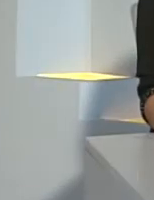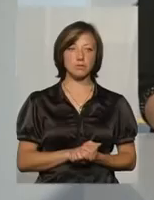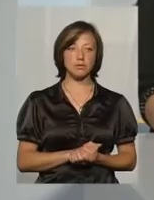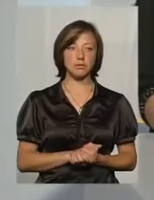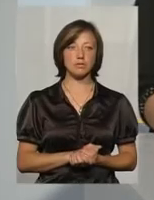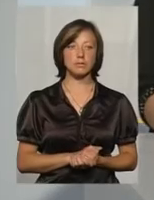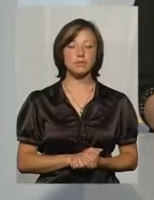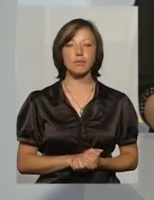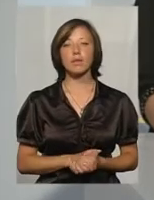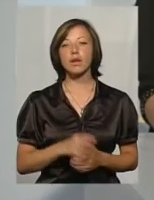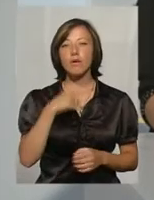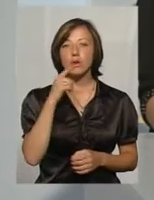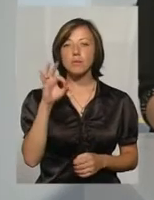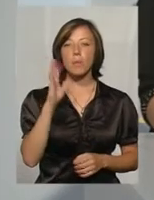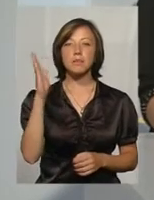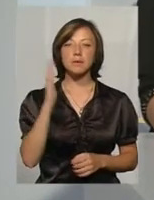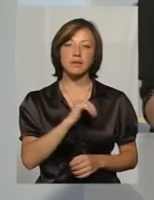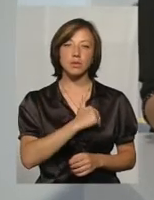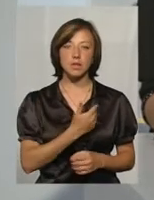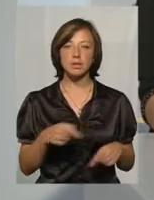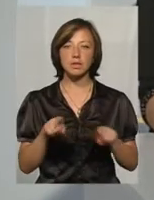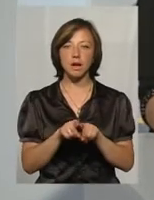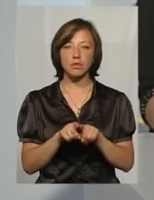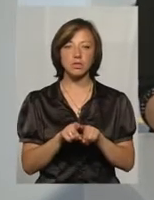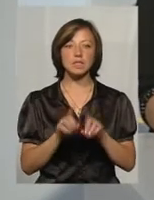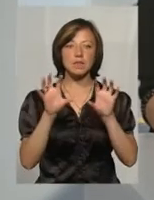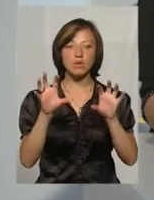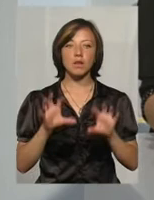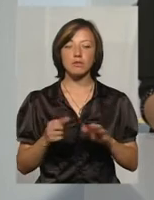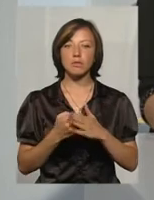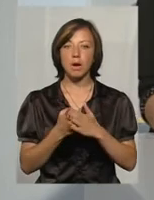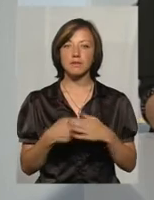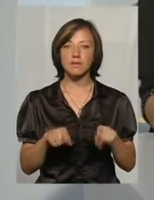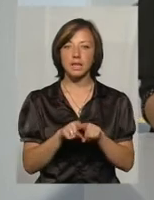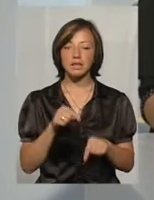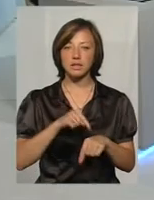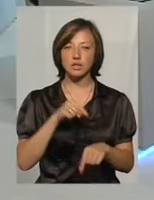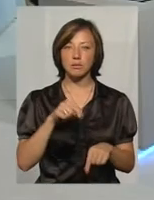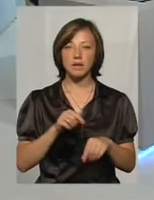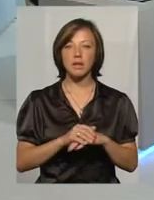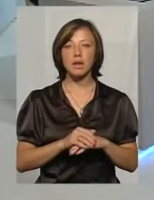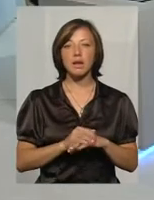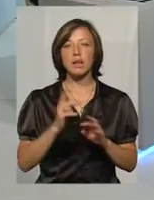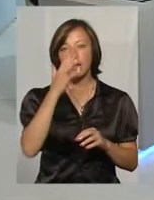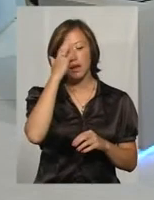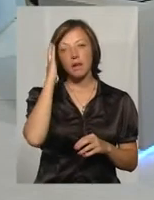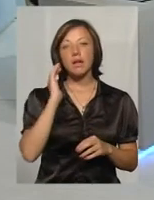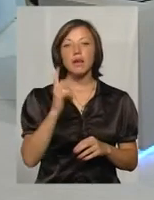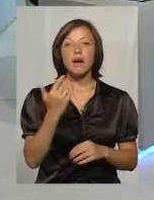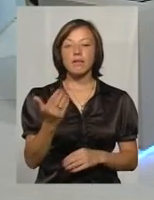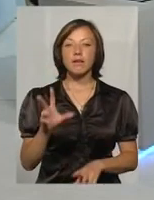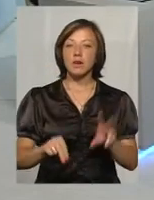Говорючи сьогодні про перспективи, хотілося б також законодавчу базу все ж таки зачепити. Як Ви вважаєте, чи